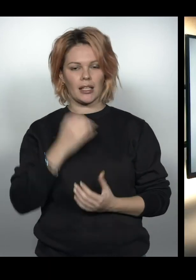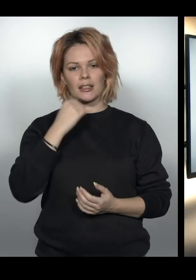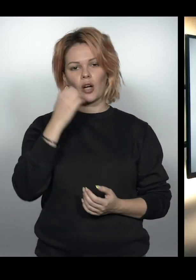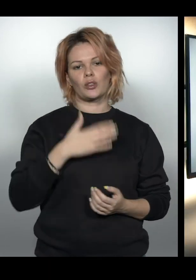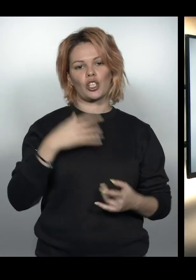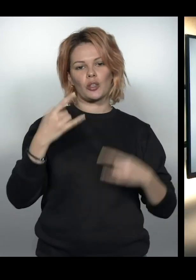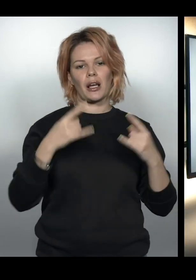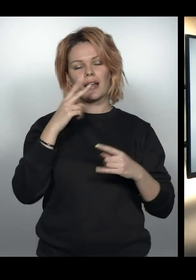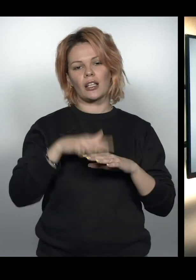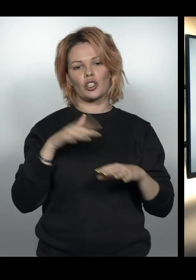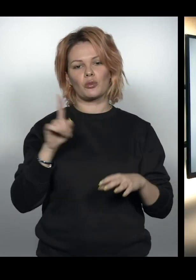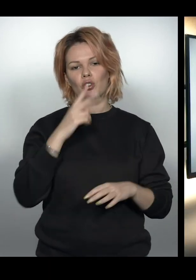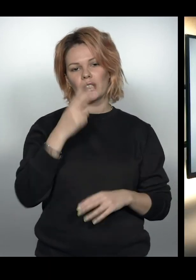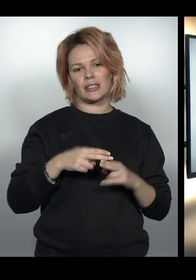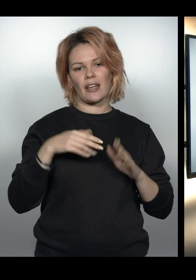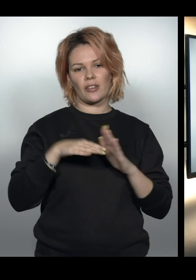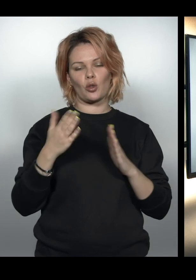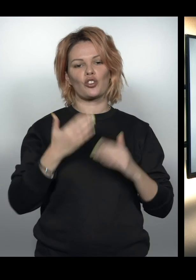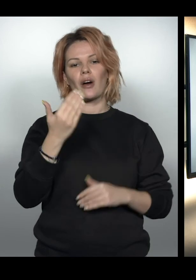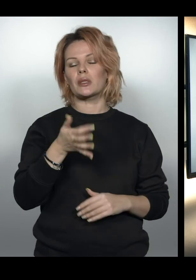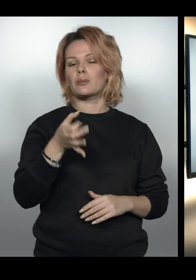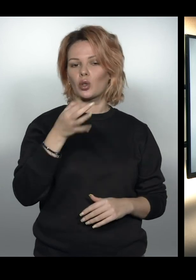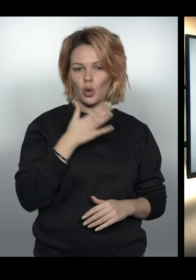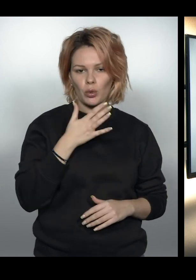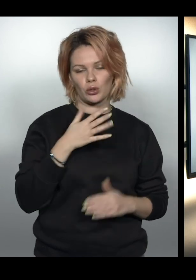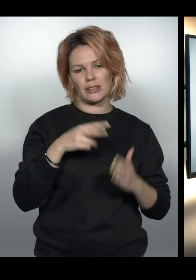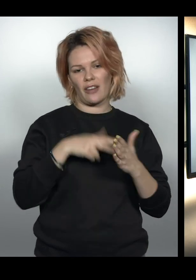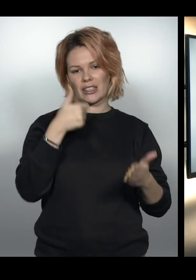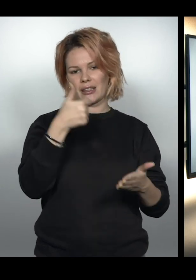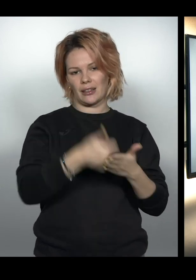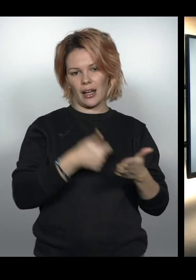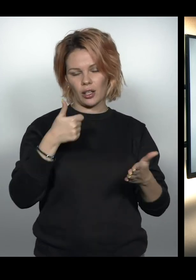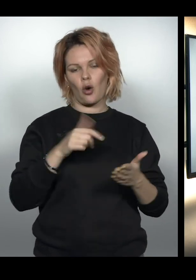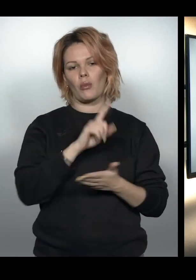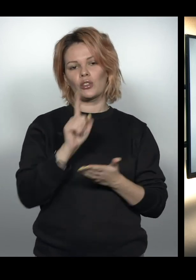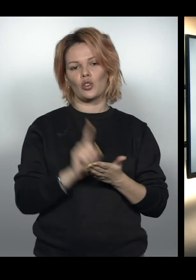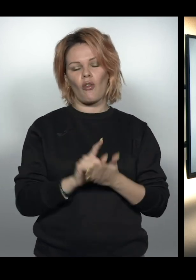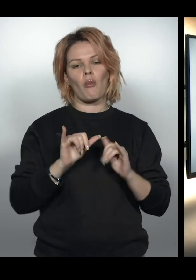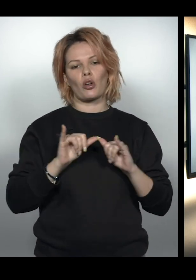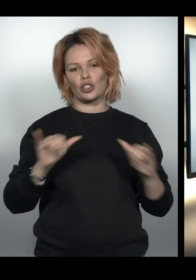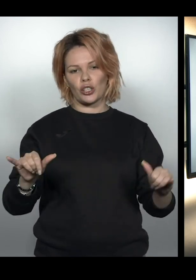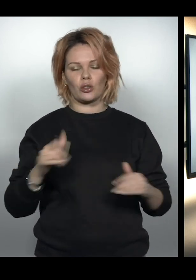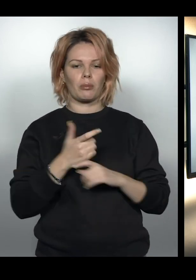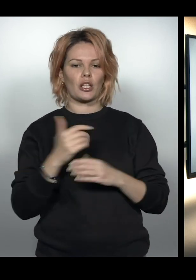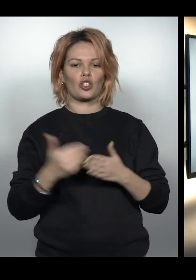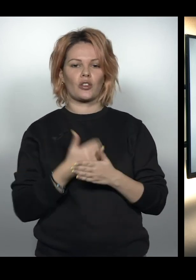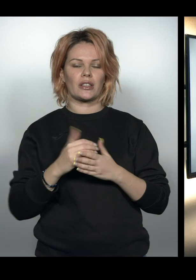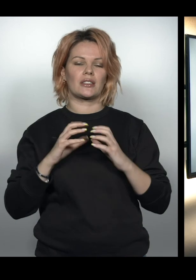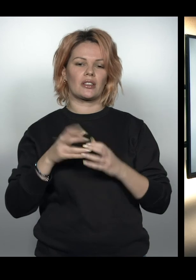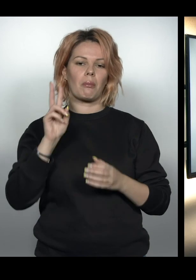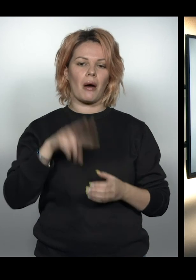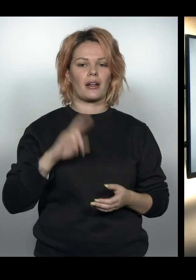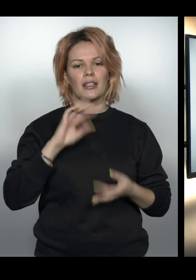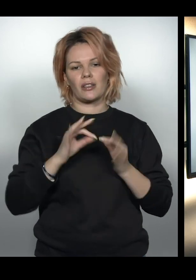Дякую нашим глядачам за те, що дивились це відео. Якщо воно вам сподобалось, ставте лайк обов'язково та поширюйте. Більше новин зі світу